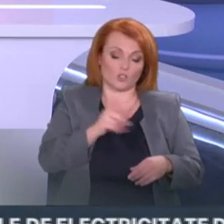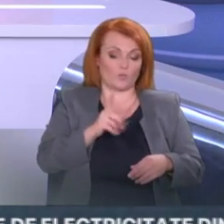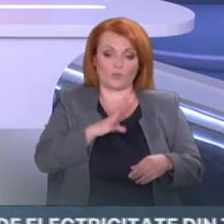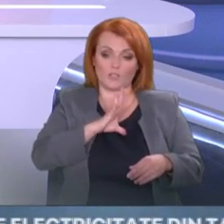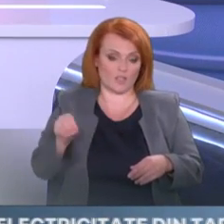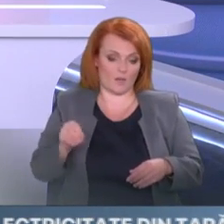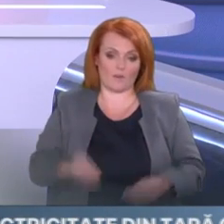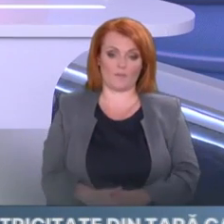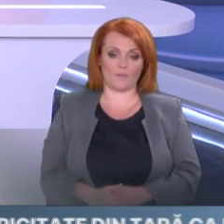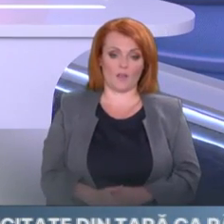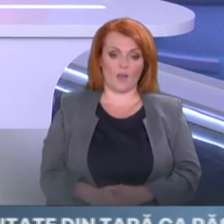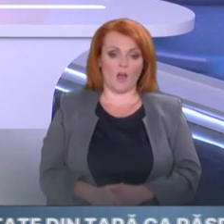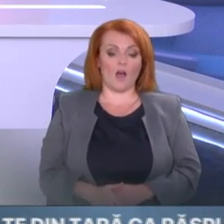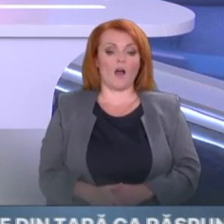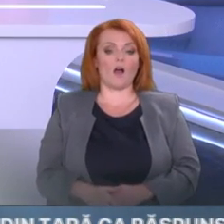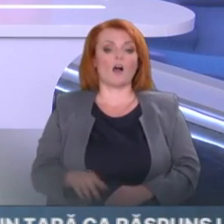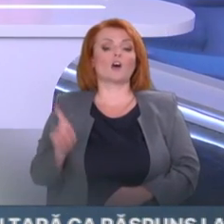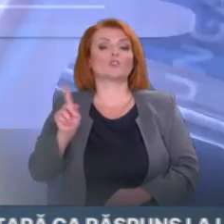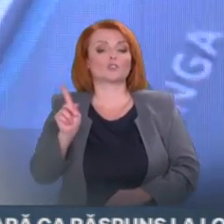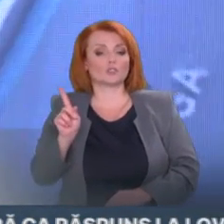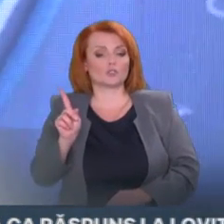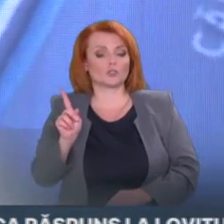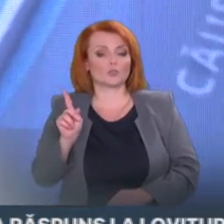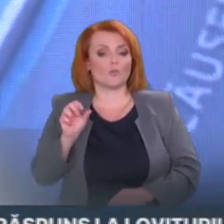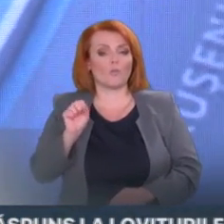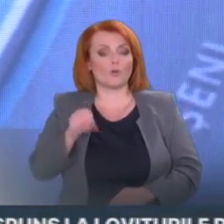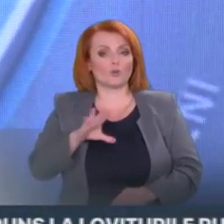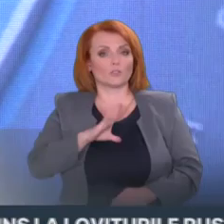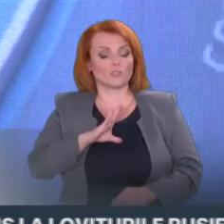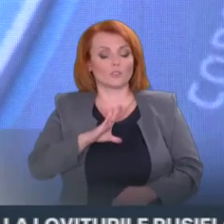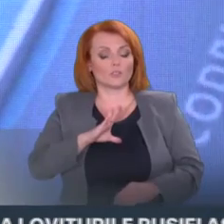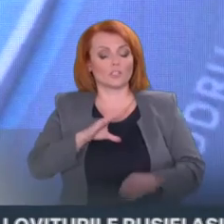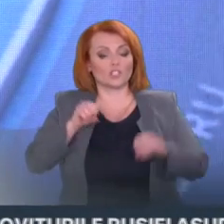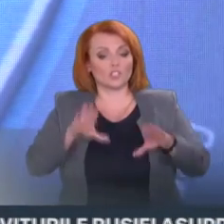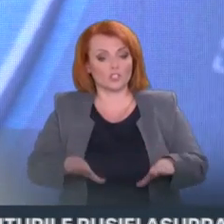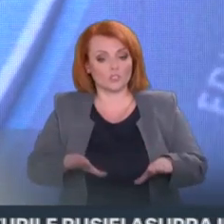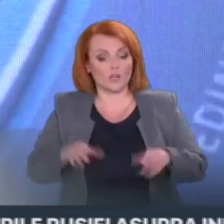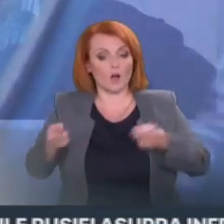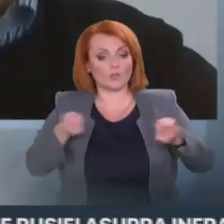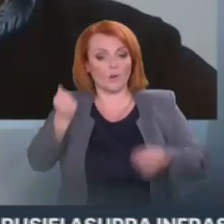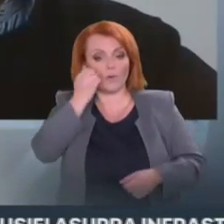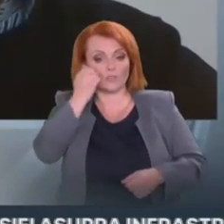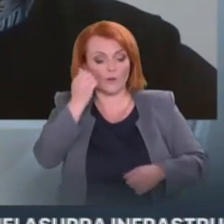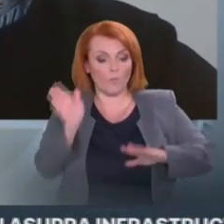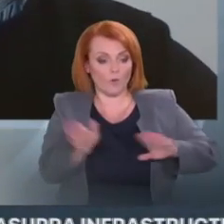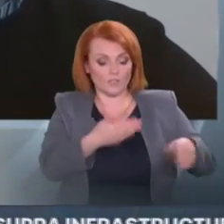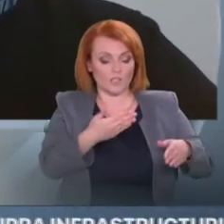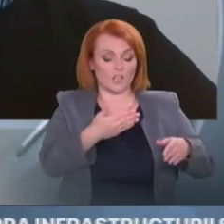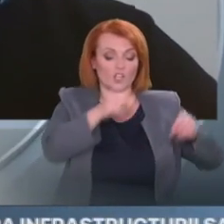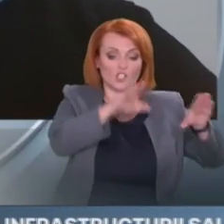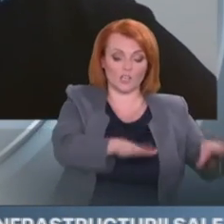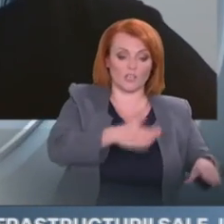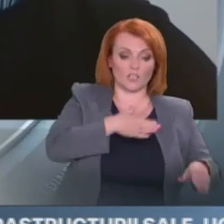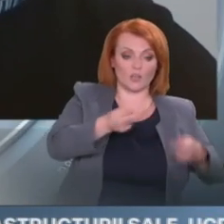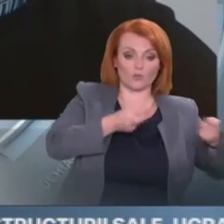vă întreb dacă ar putea urma o reacție din partea autorităților de la Moscova. Sigur că poate să urmează un anumit reacție. Eu cred că